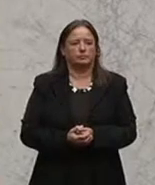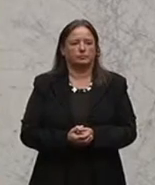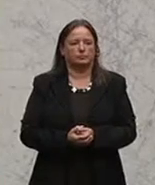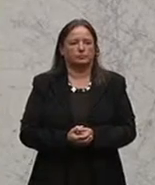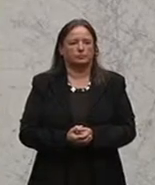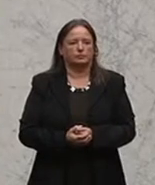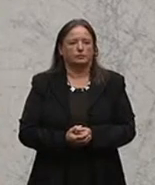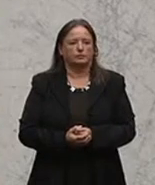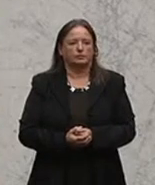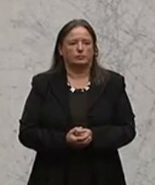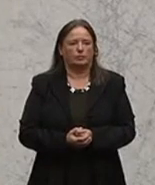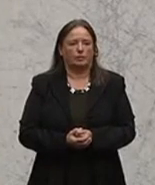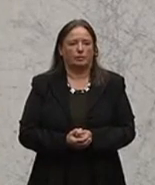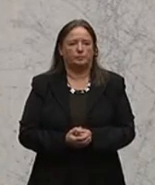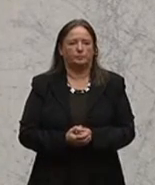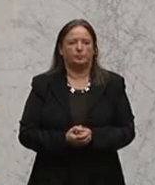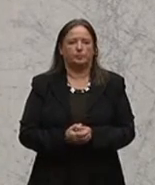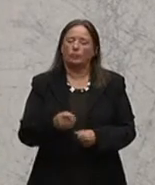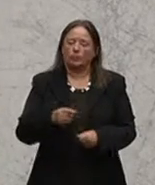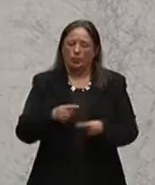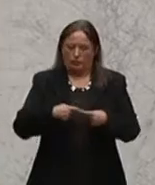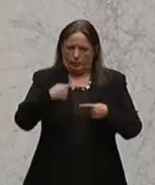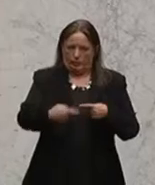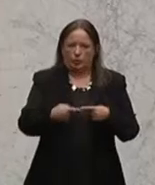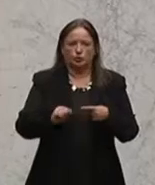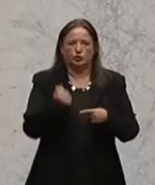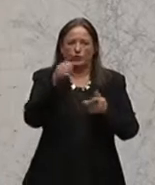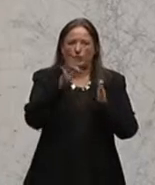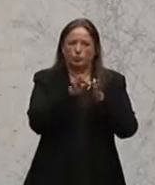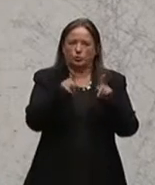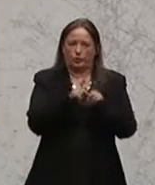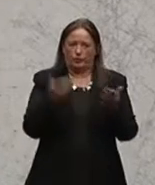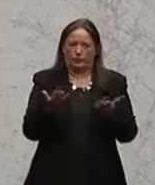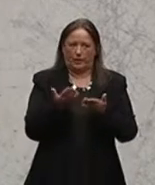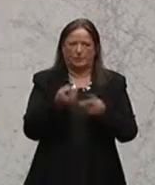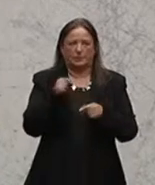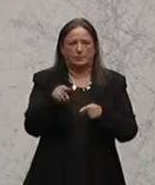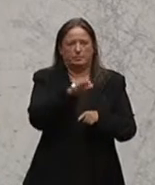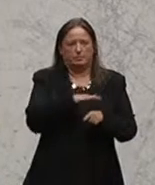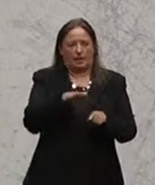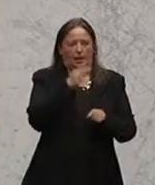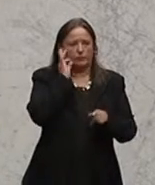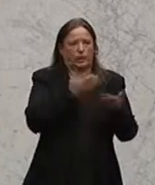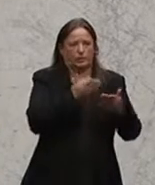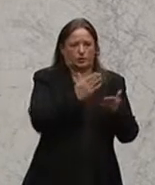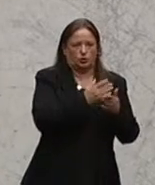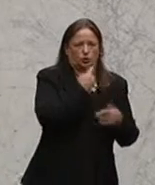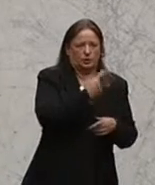Ein weiterer Schwerpunkt des Reformprozesses sind die Bereiche, Frau Ministerin hat sie ausgeführt,